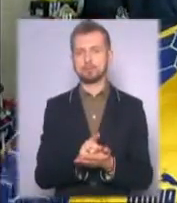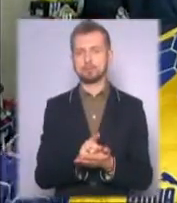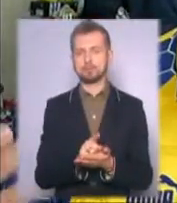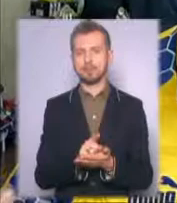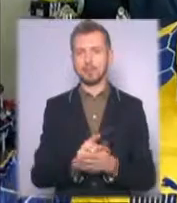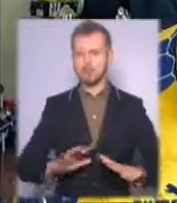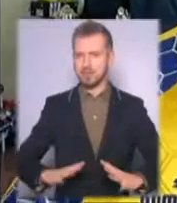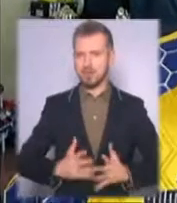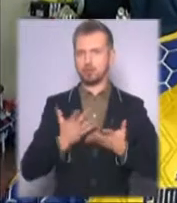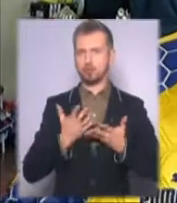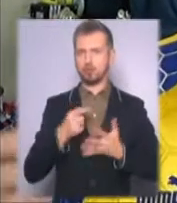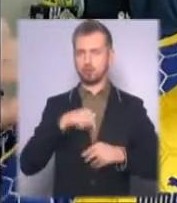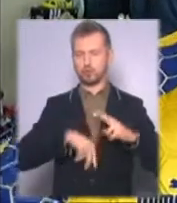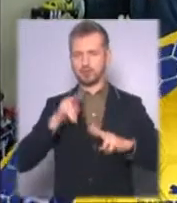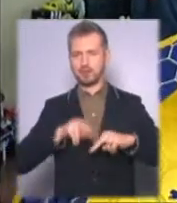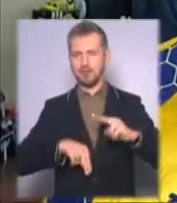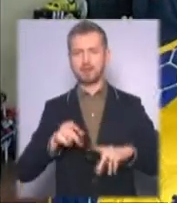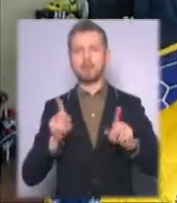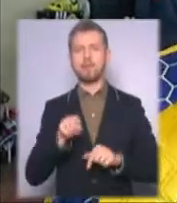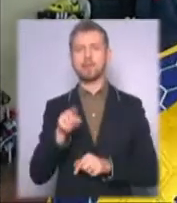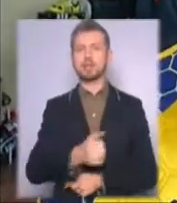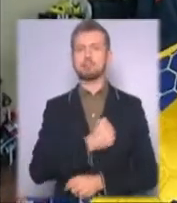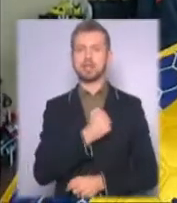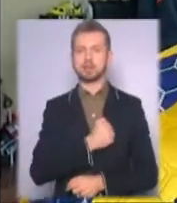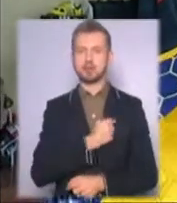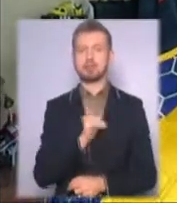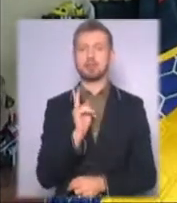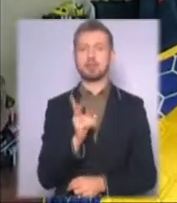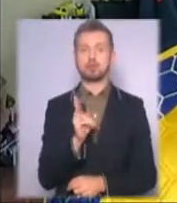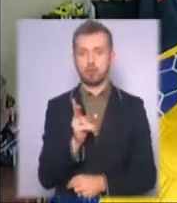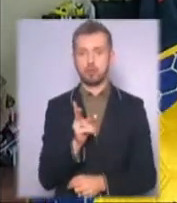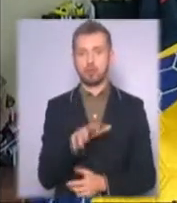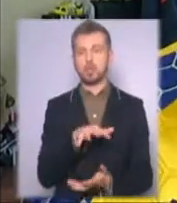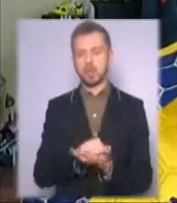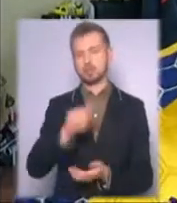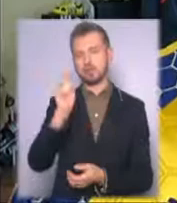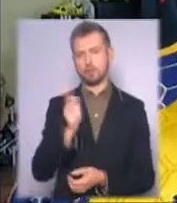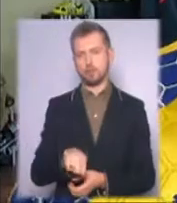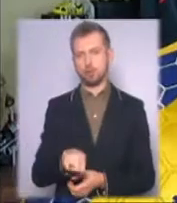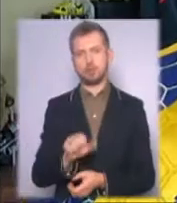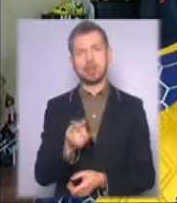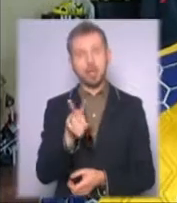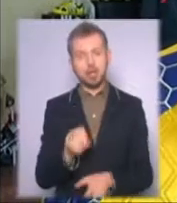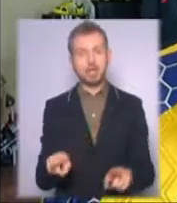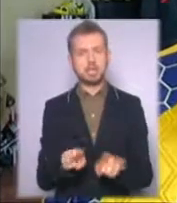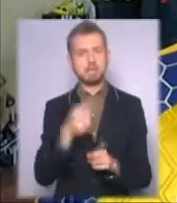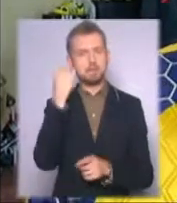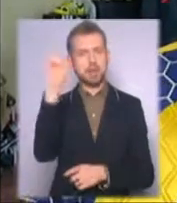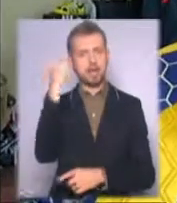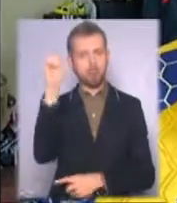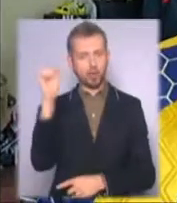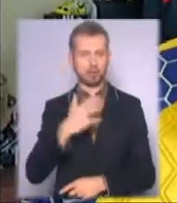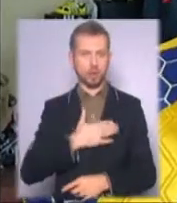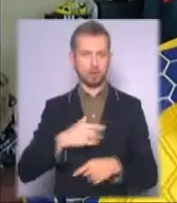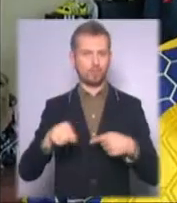тонус і підняти настрій навіть тим бійцям, які, як би там не було, зайняті війною. Але отакі перемоги наших футболістів –